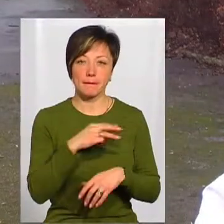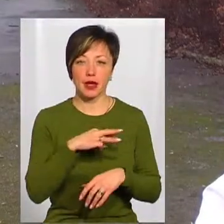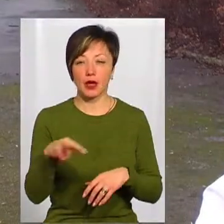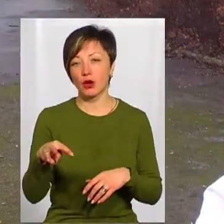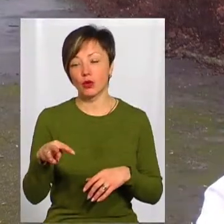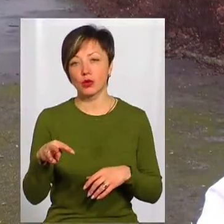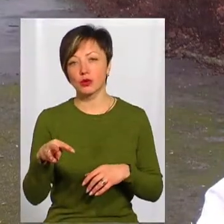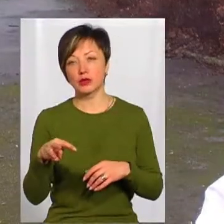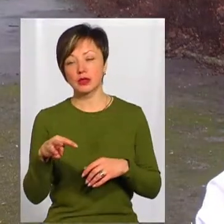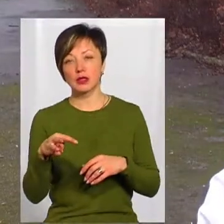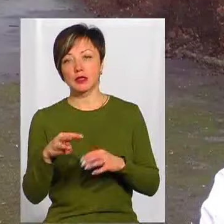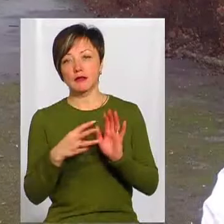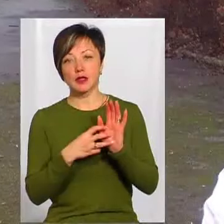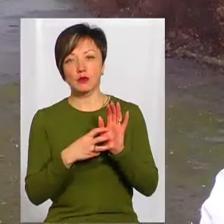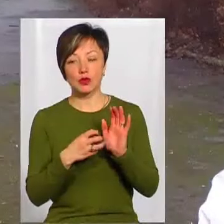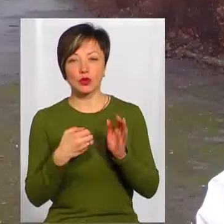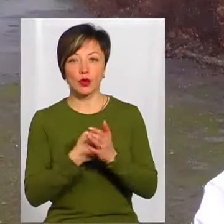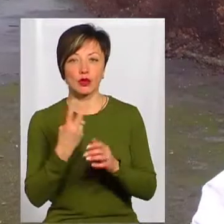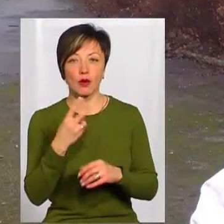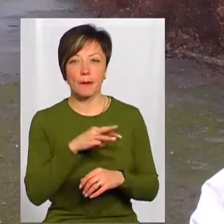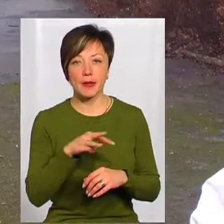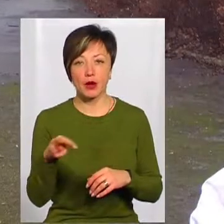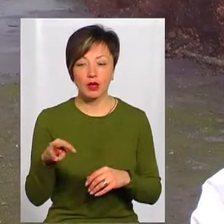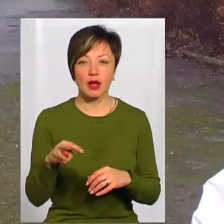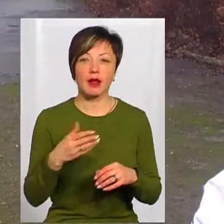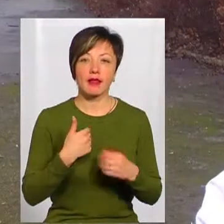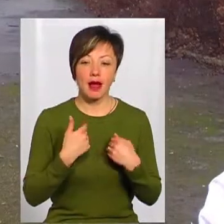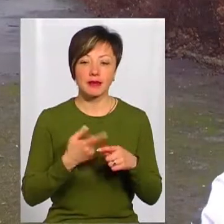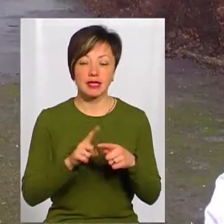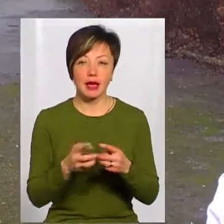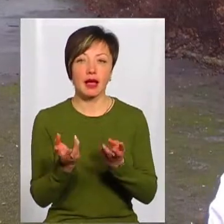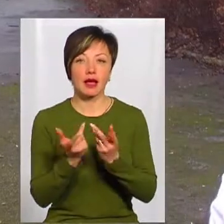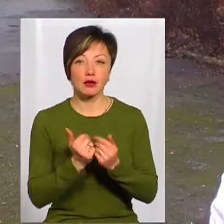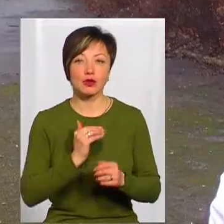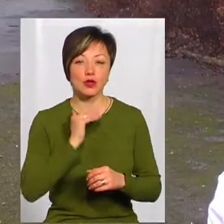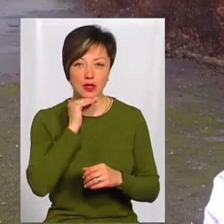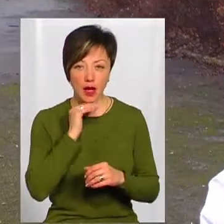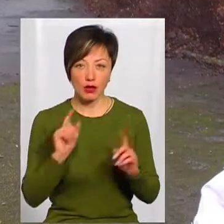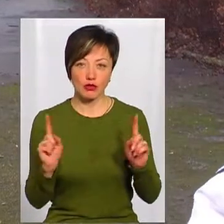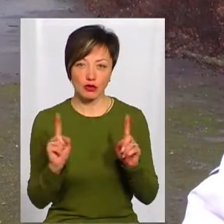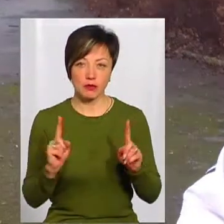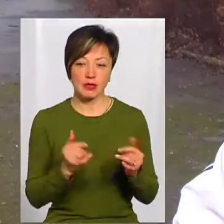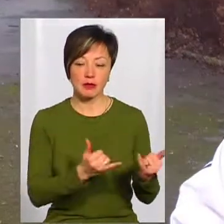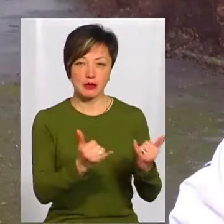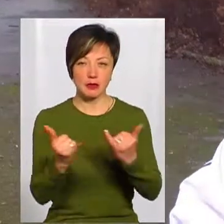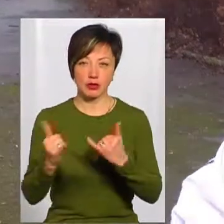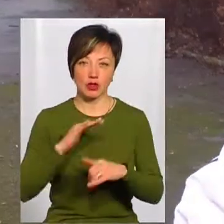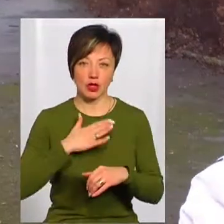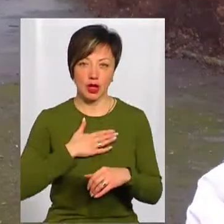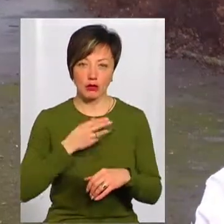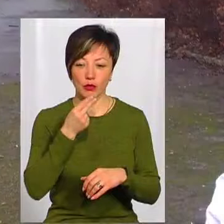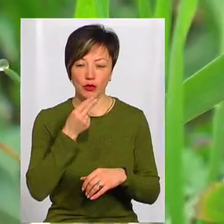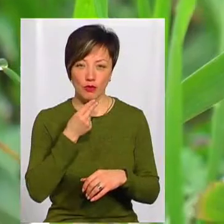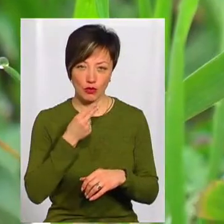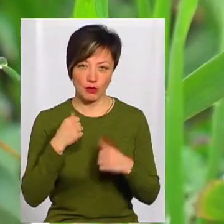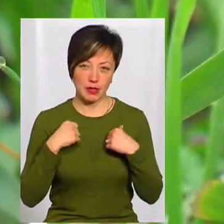800 до 2 мільйонів. Нам цієї кількості достатньо для того, щоб забезпечити нашу продовольчу